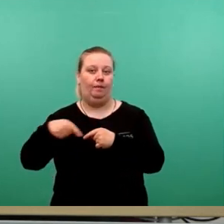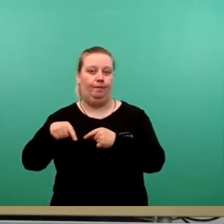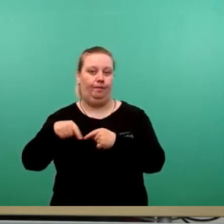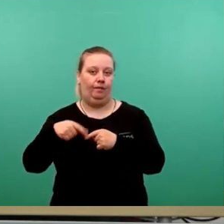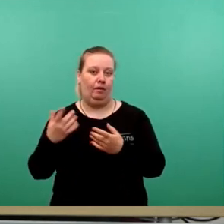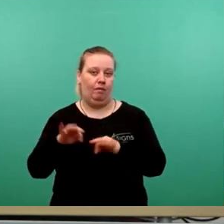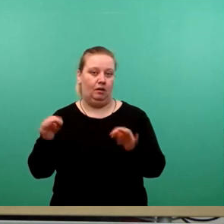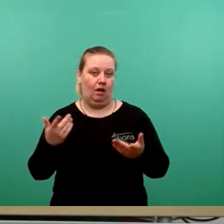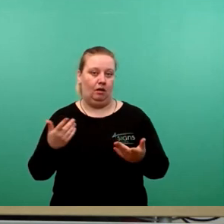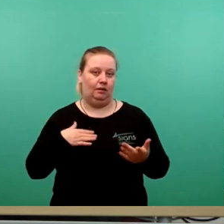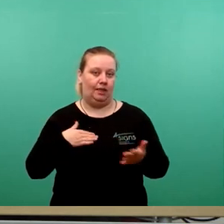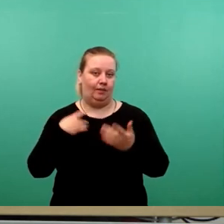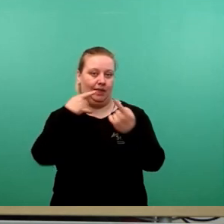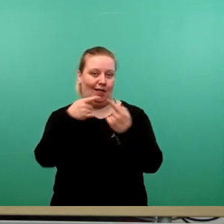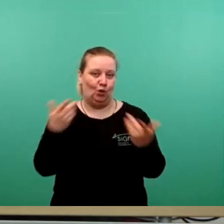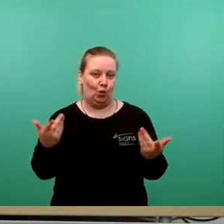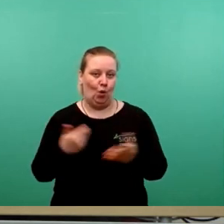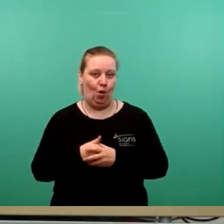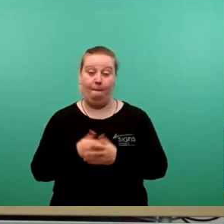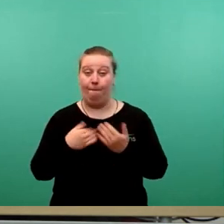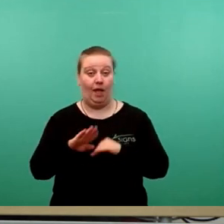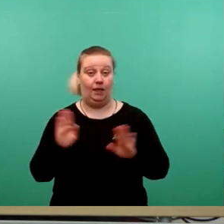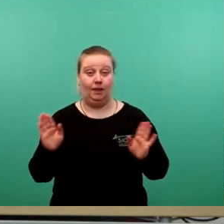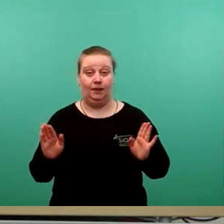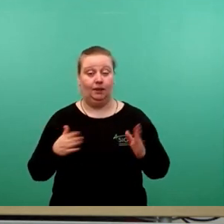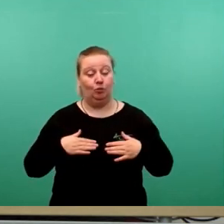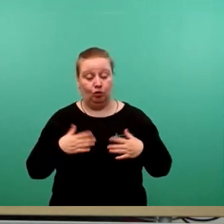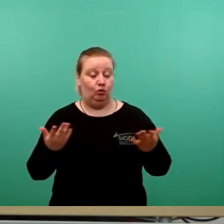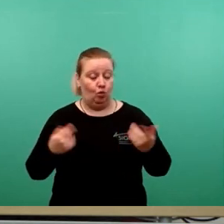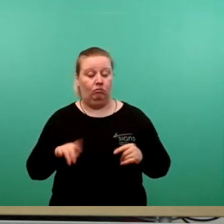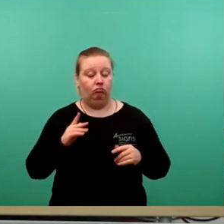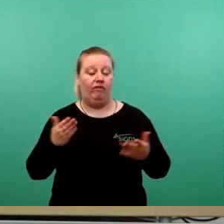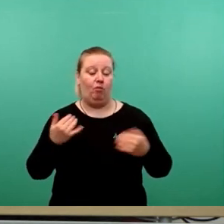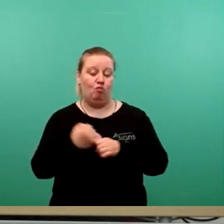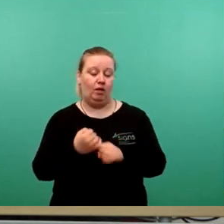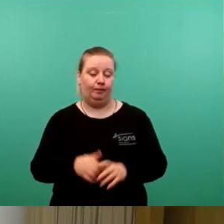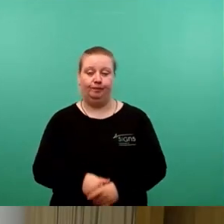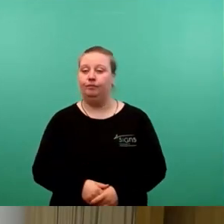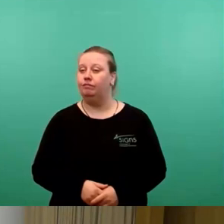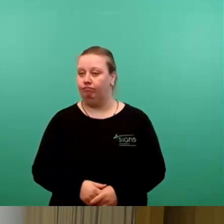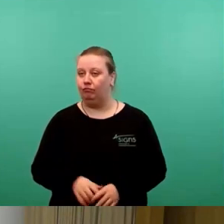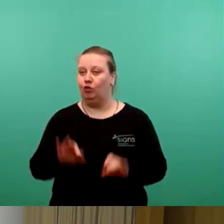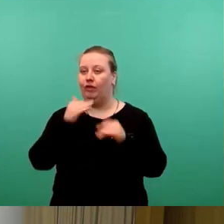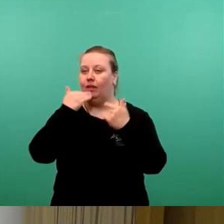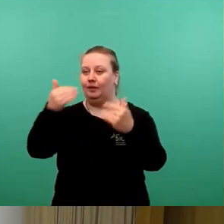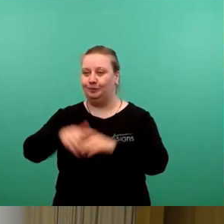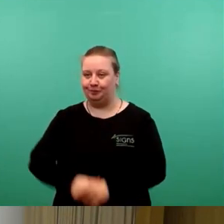bringen. Das ist das Ansinnen, mehr sind wir da nicht daran beteiligt. Na dann, vielen Dank erstmal.